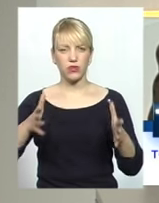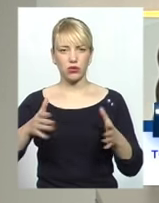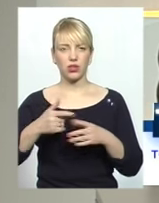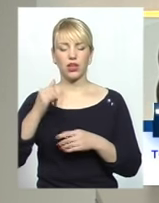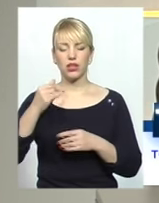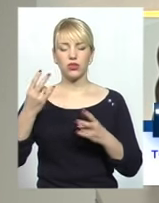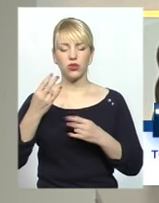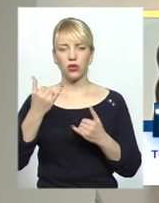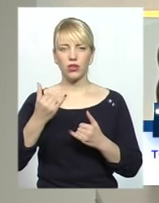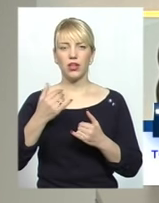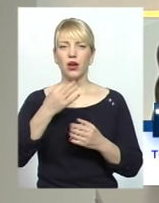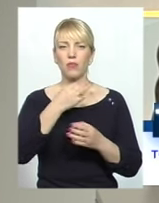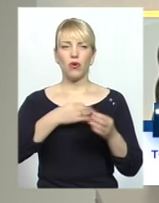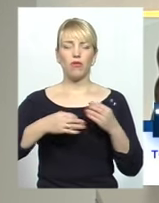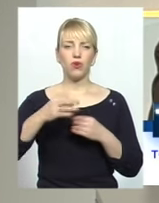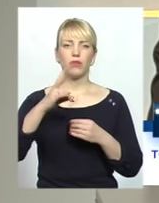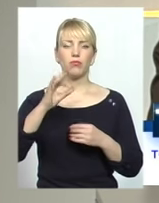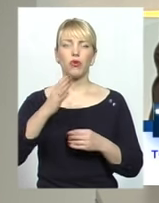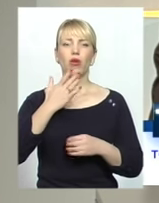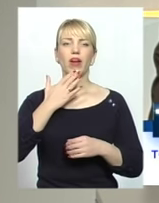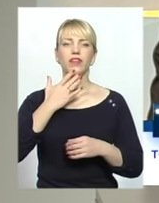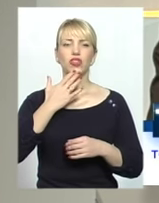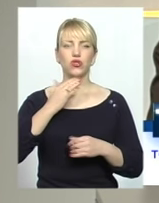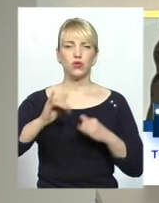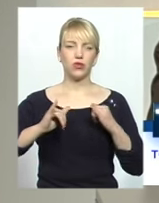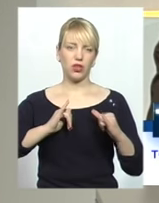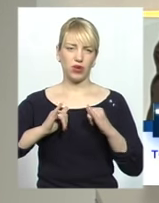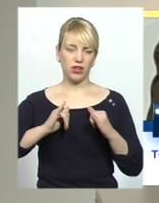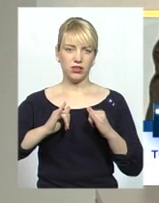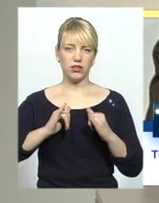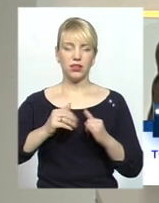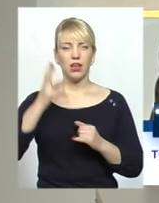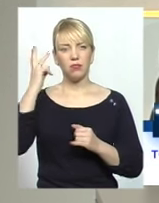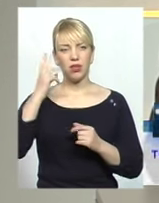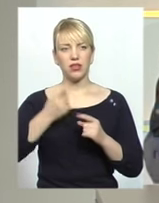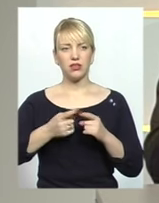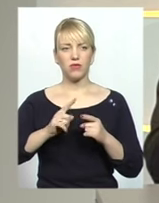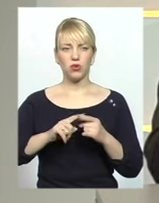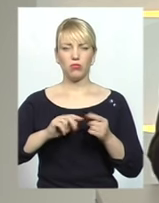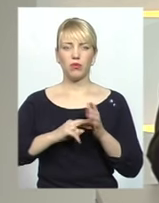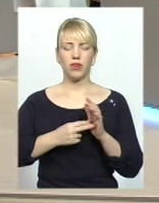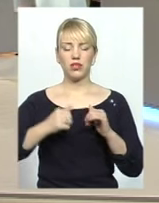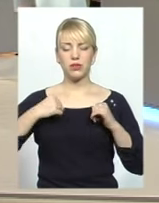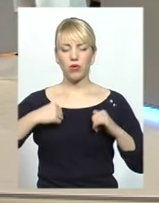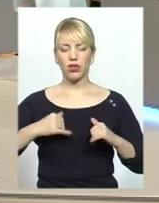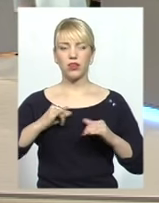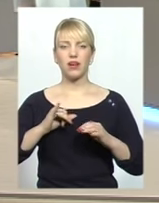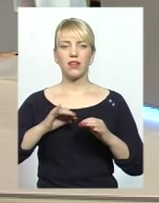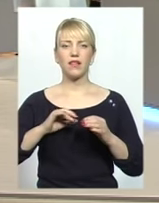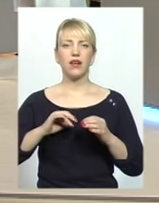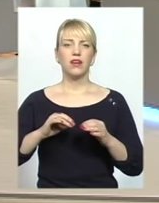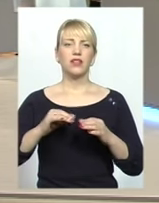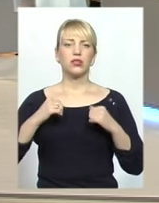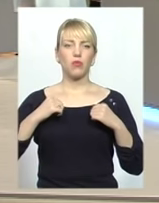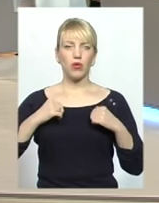питанням толерантності етнічної. Хмельнична у цьому плані спокійна і врівноважена область. Але це моя думка.